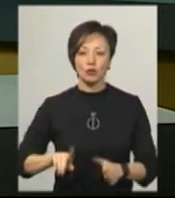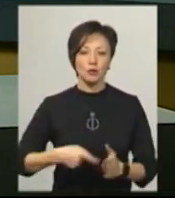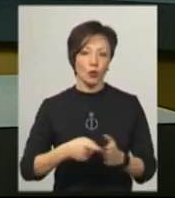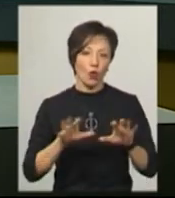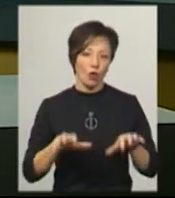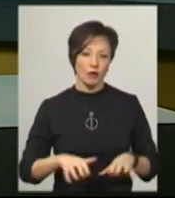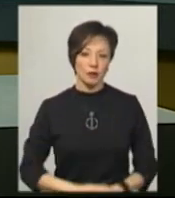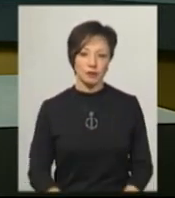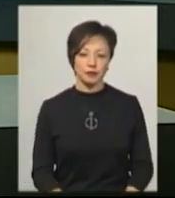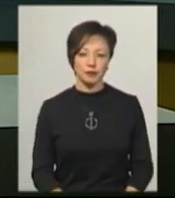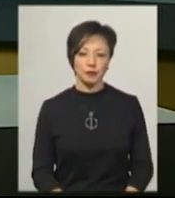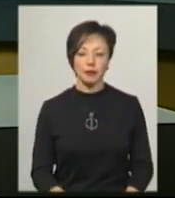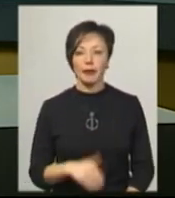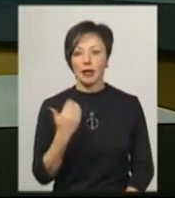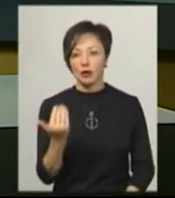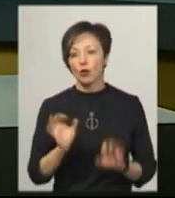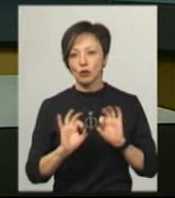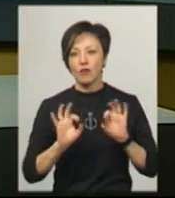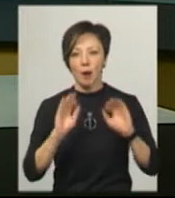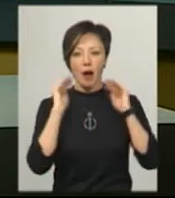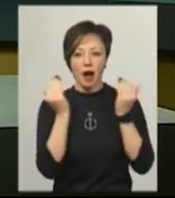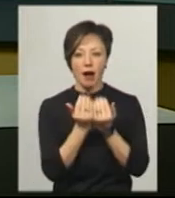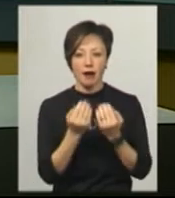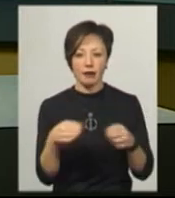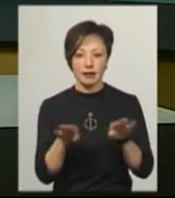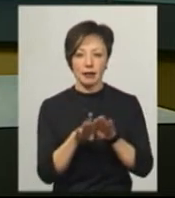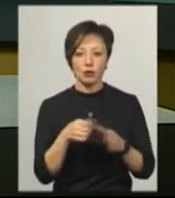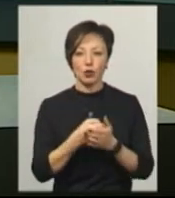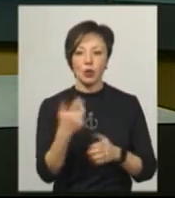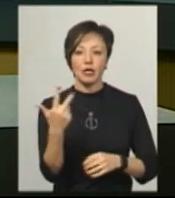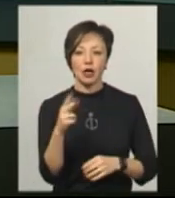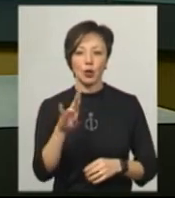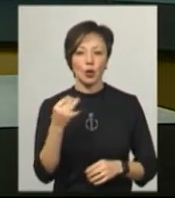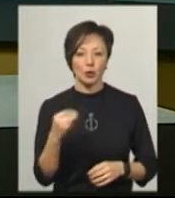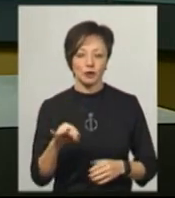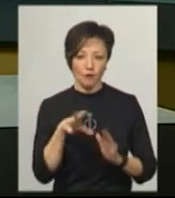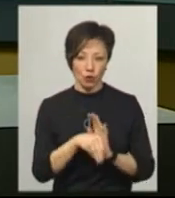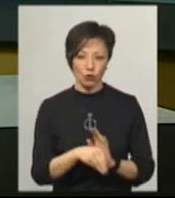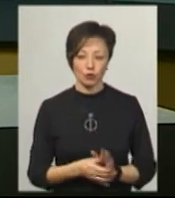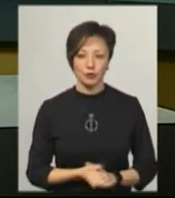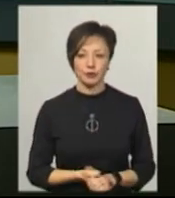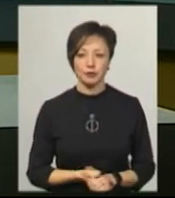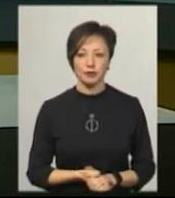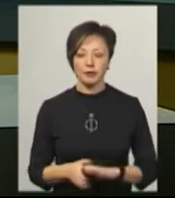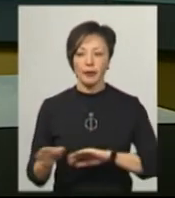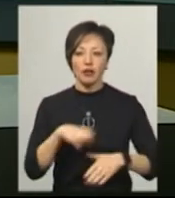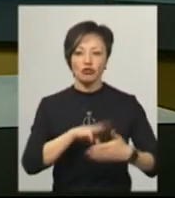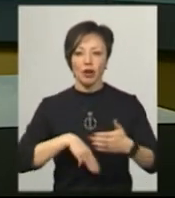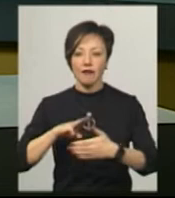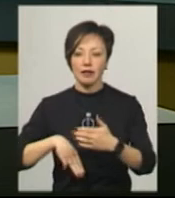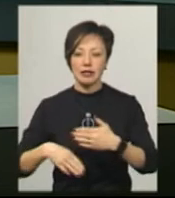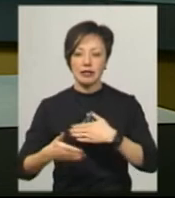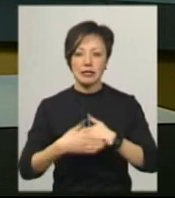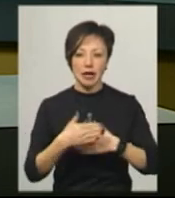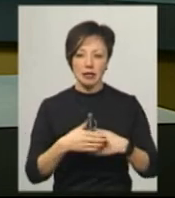міського голови Василь Сукач. За його словами, карантин триватиме там до 3 лютого включно. Штрафні санкції для